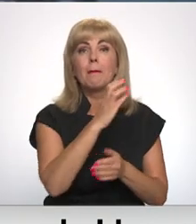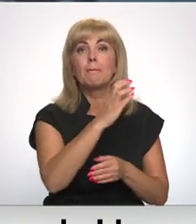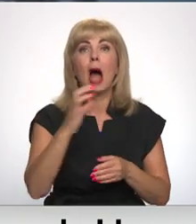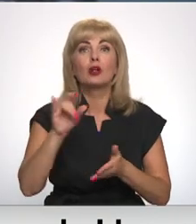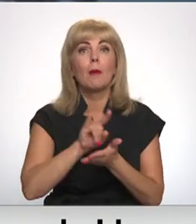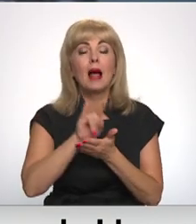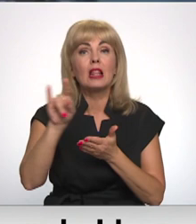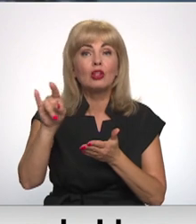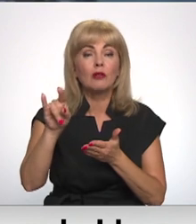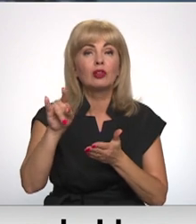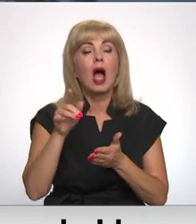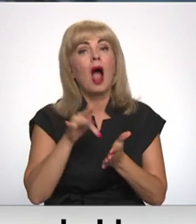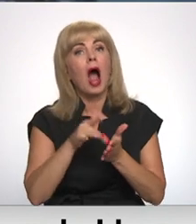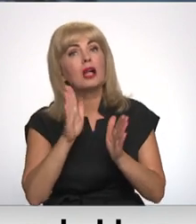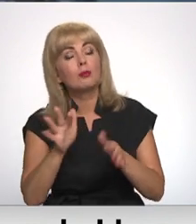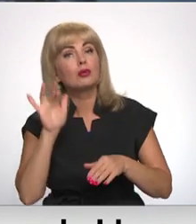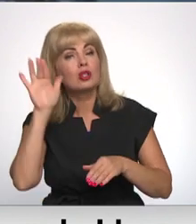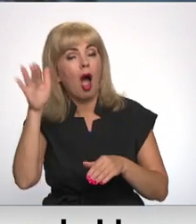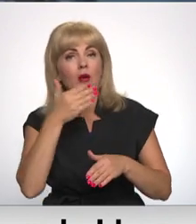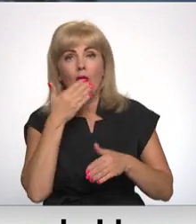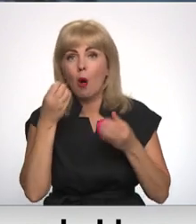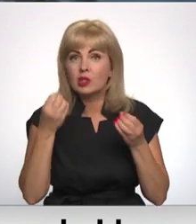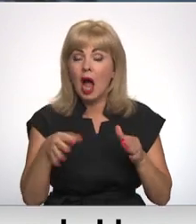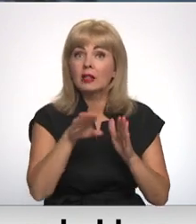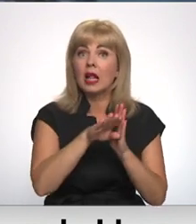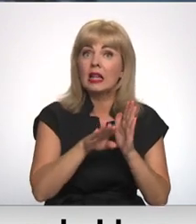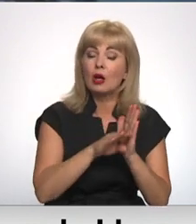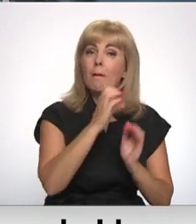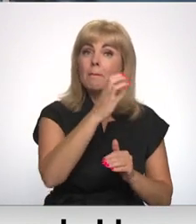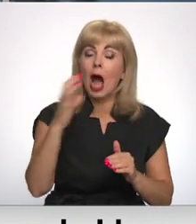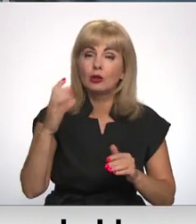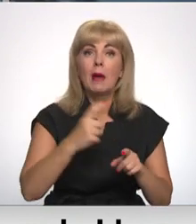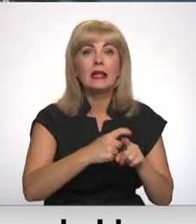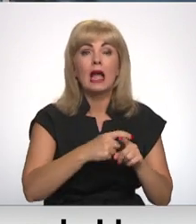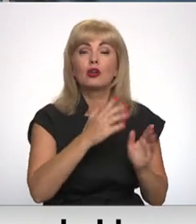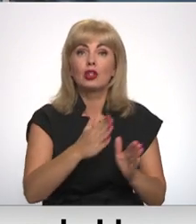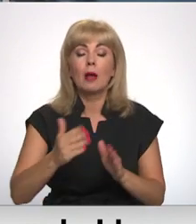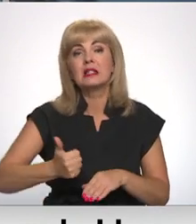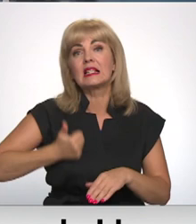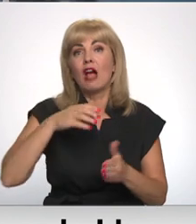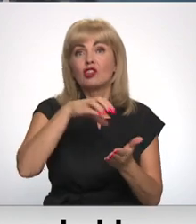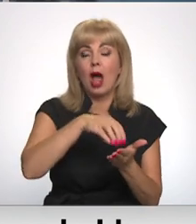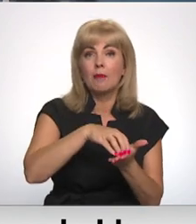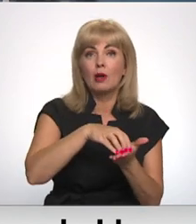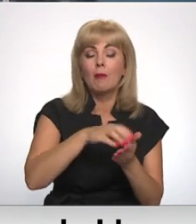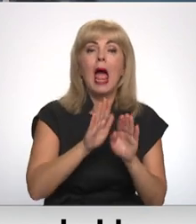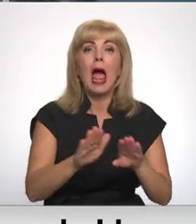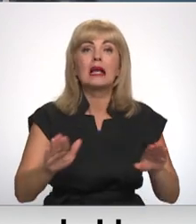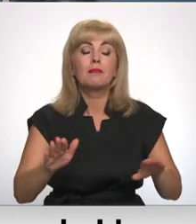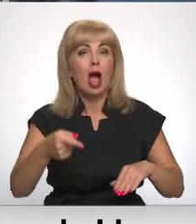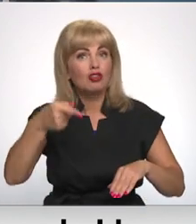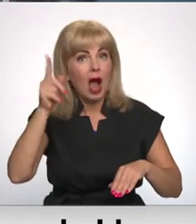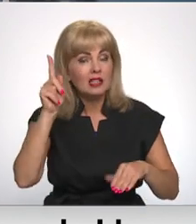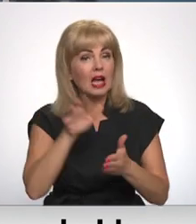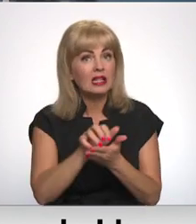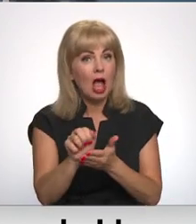lidmašīnas nākotni joprojām ir neskaidra. Likumā par padomi un nacistisko režīmu slavinoša objektu eksponēšanas aizliegumu un to